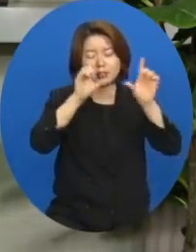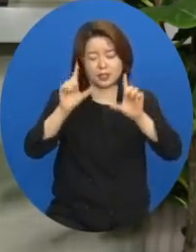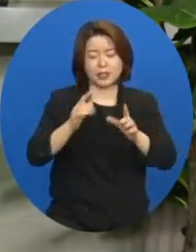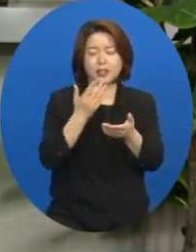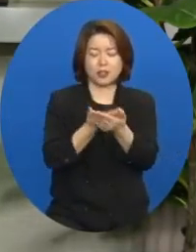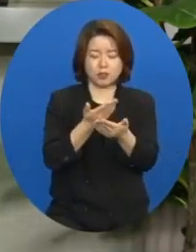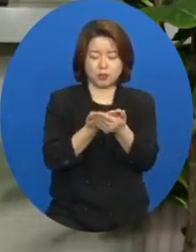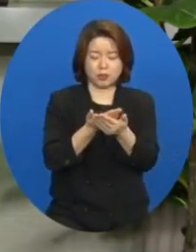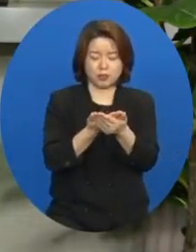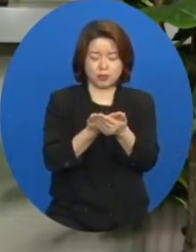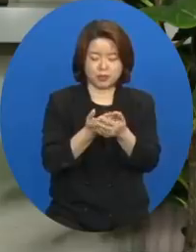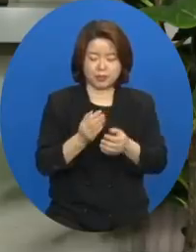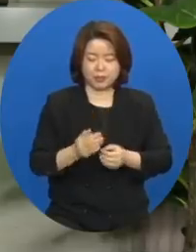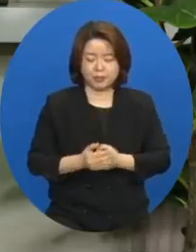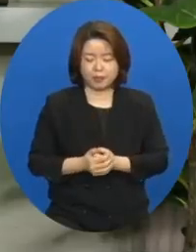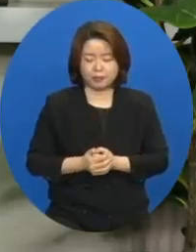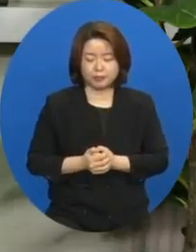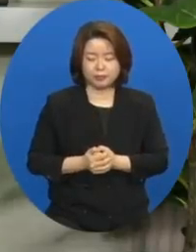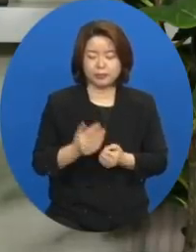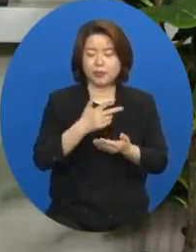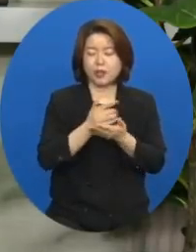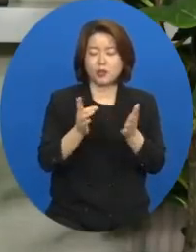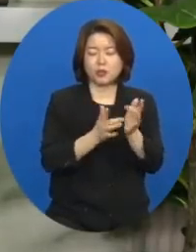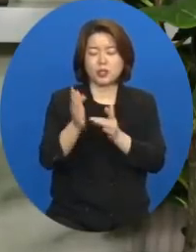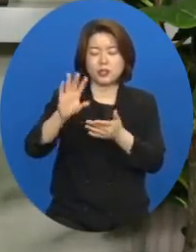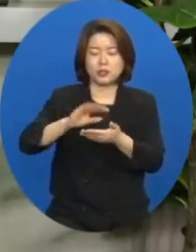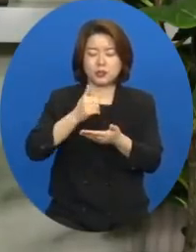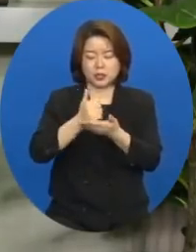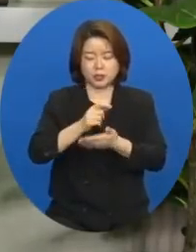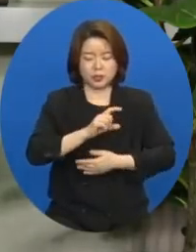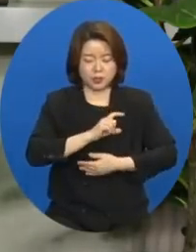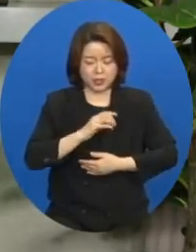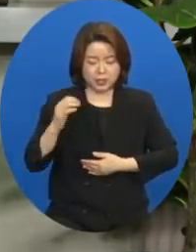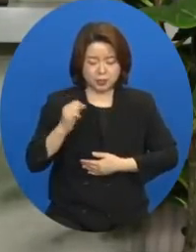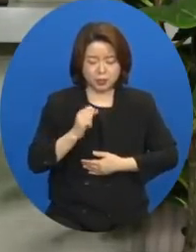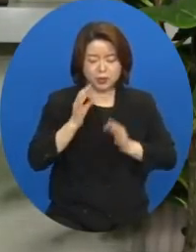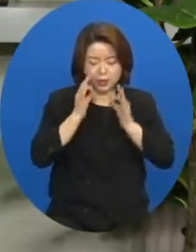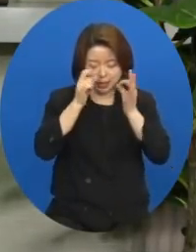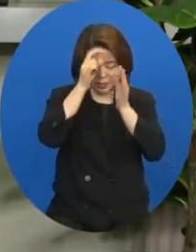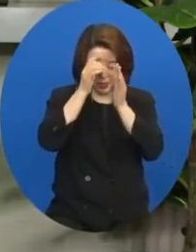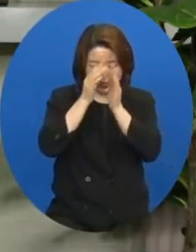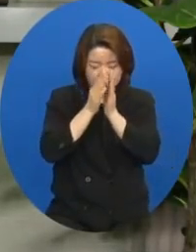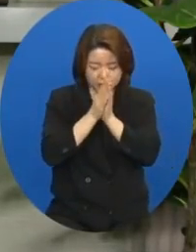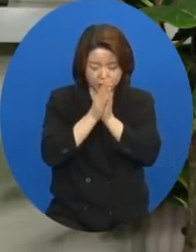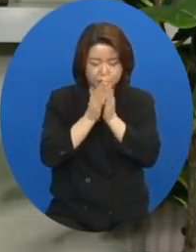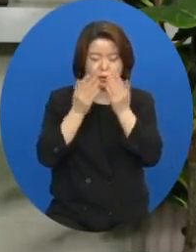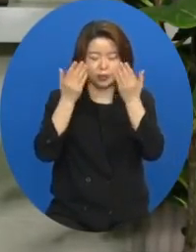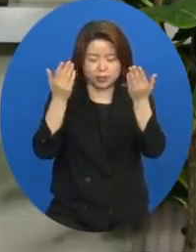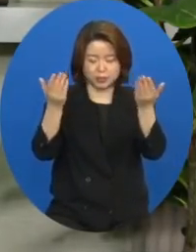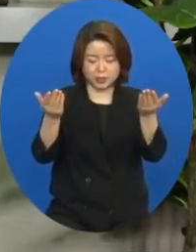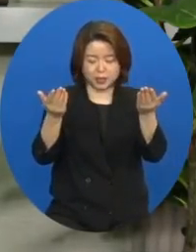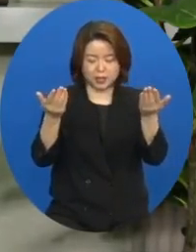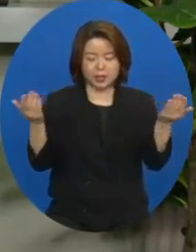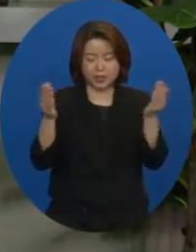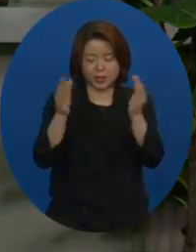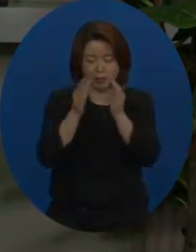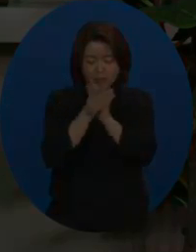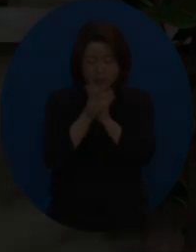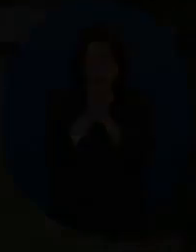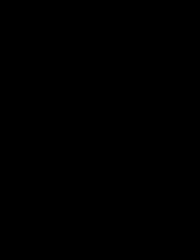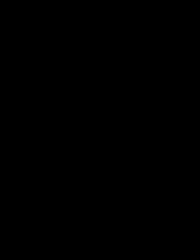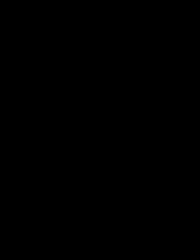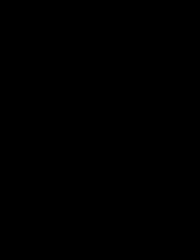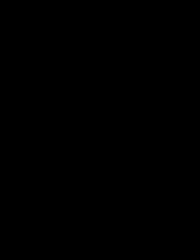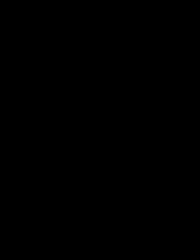하옵소서 주 예수 그리스도 이름으로 간절히 축복하며 기도합니다. 아멘 아멘